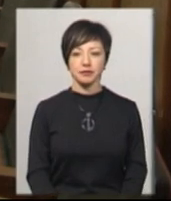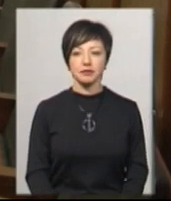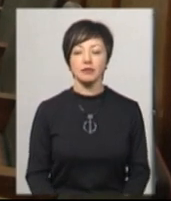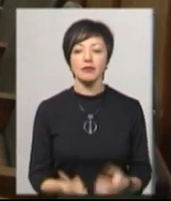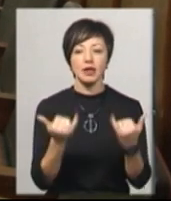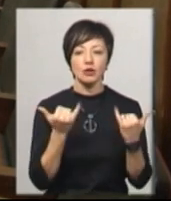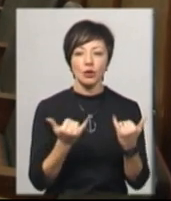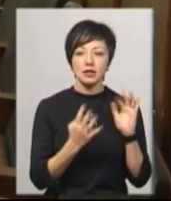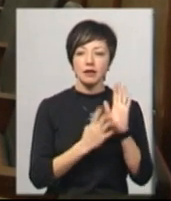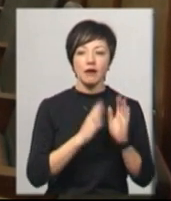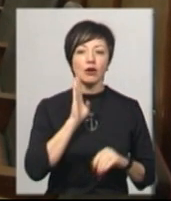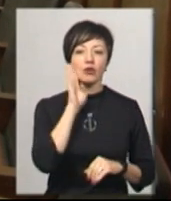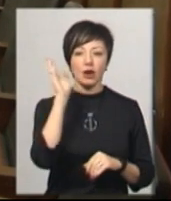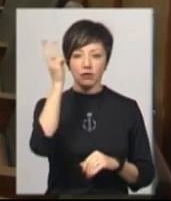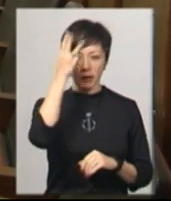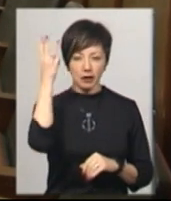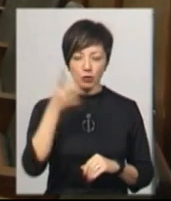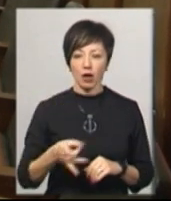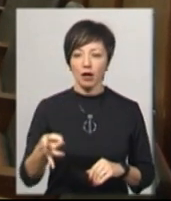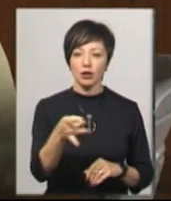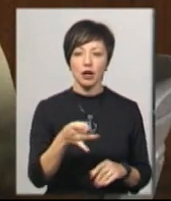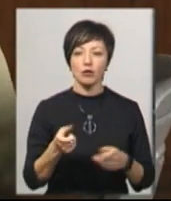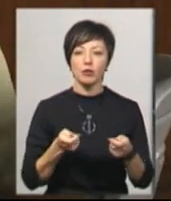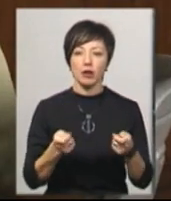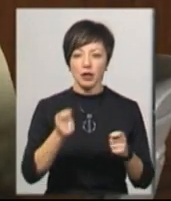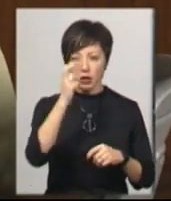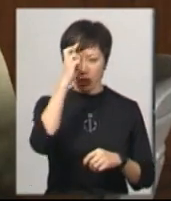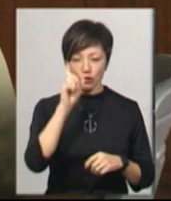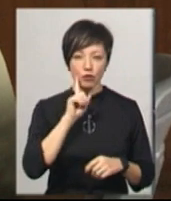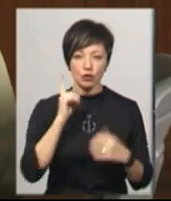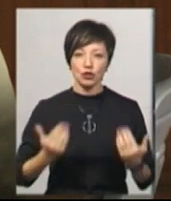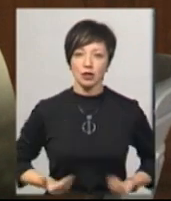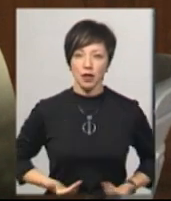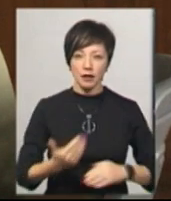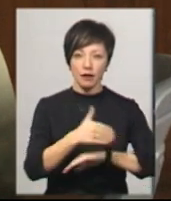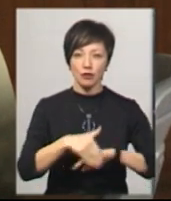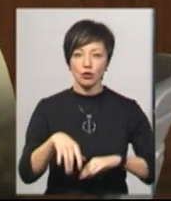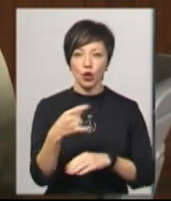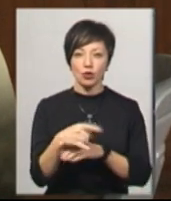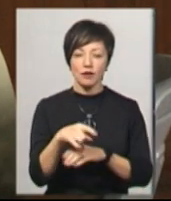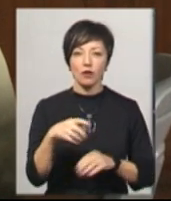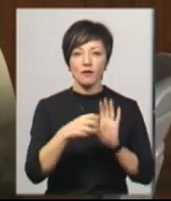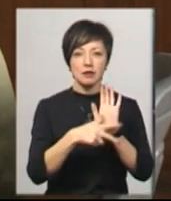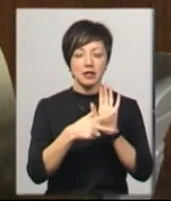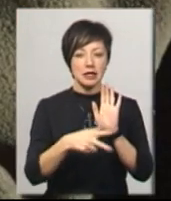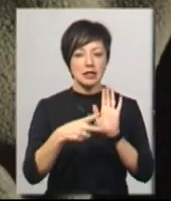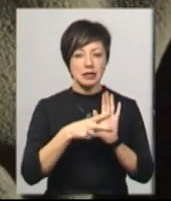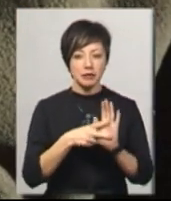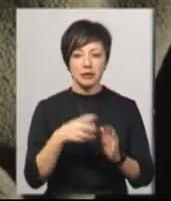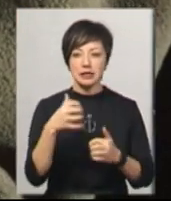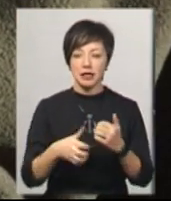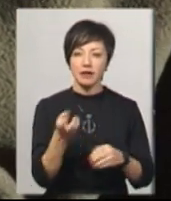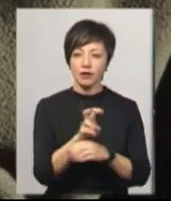Сьогодні з 9 ранку в Хмельницькому регіональному управлінні Держмолоджитла, що на вулиці Грушевського, 87, серед